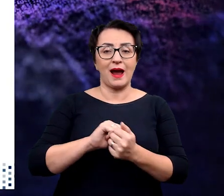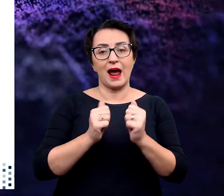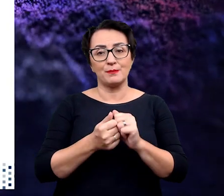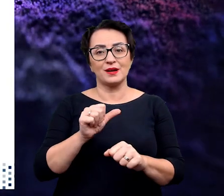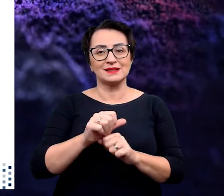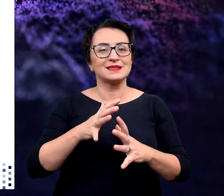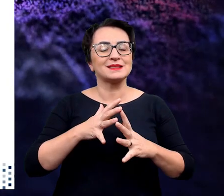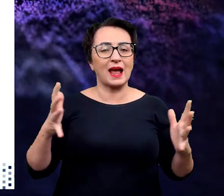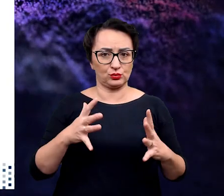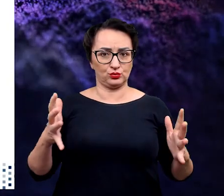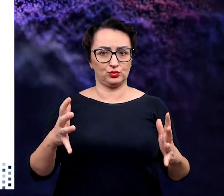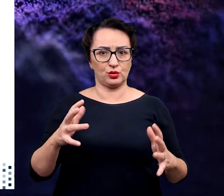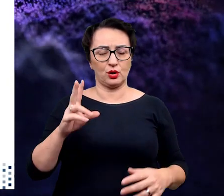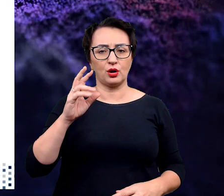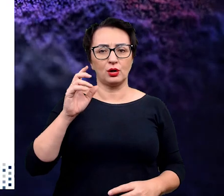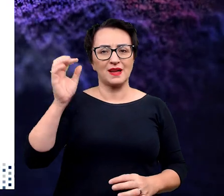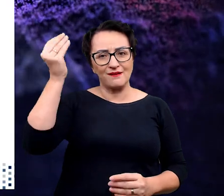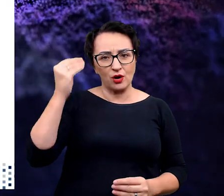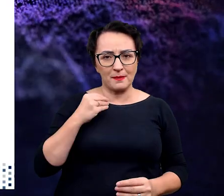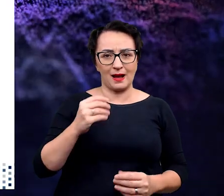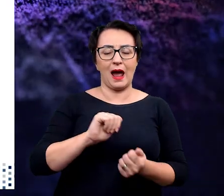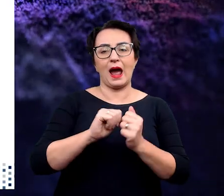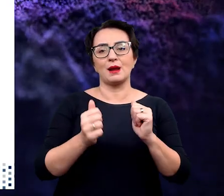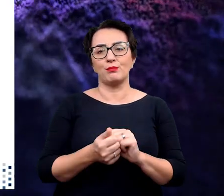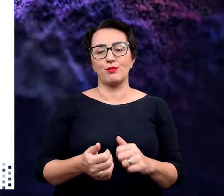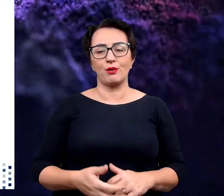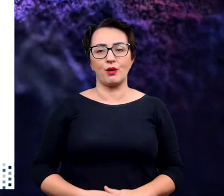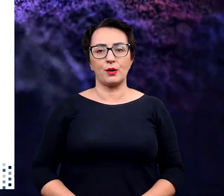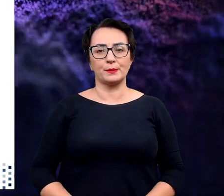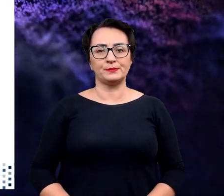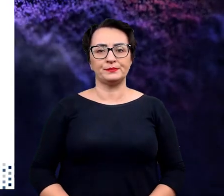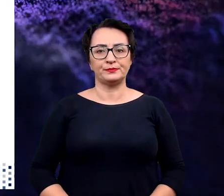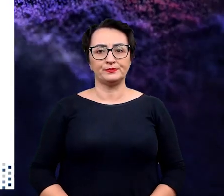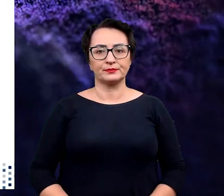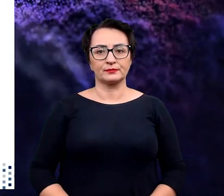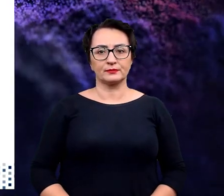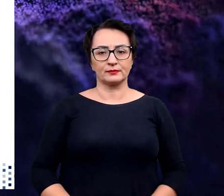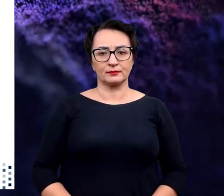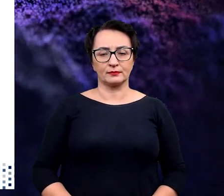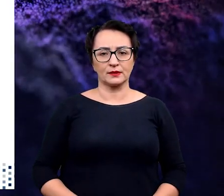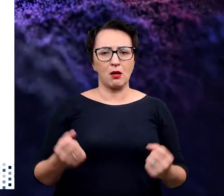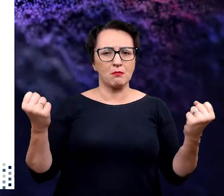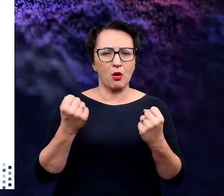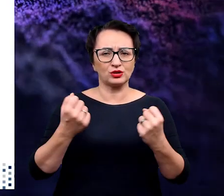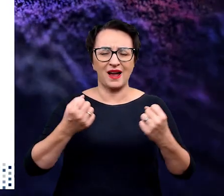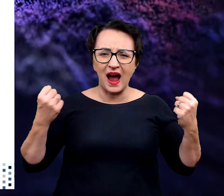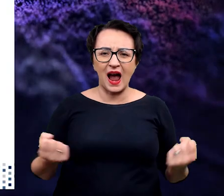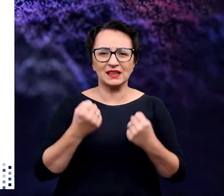albo jest przesyt tych komunikatów, albo następuje jakaś